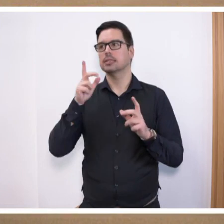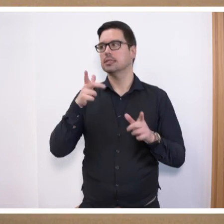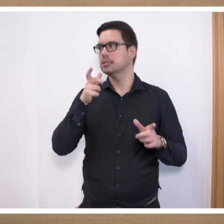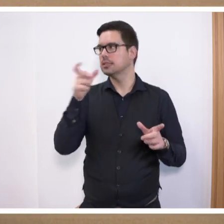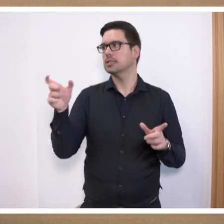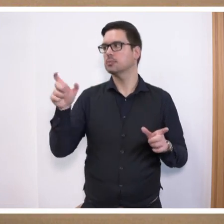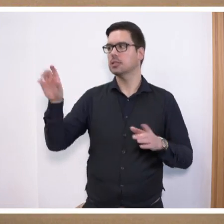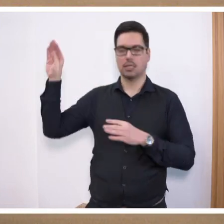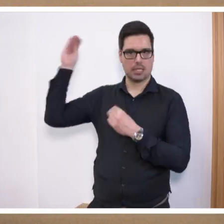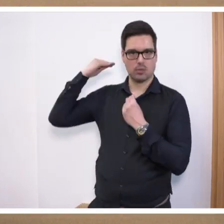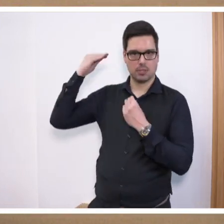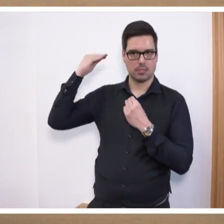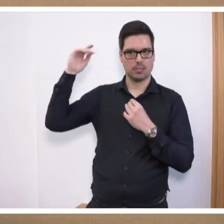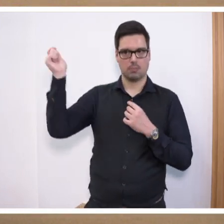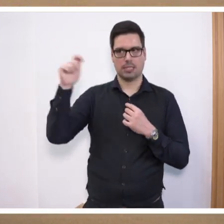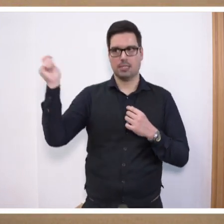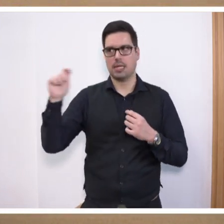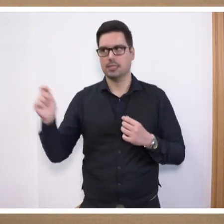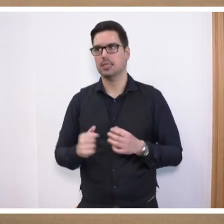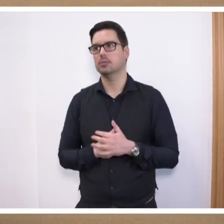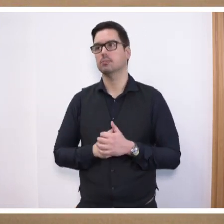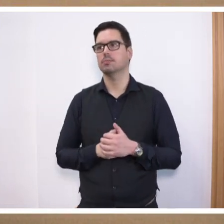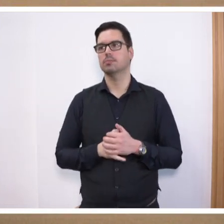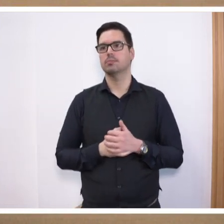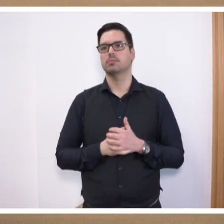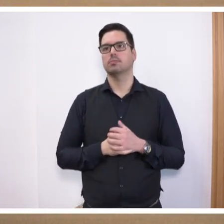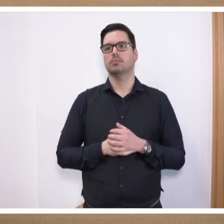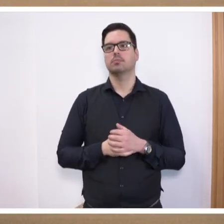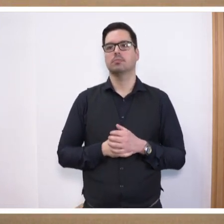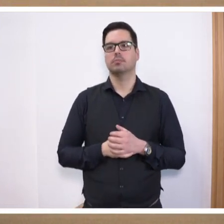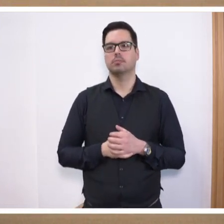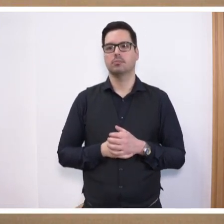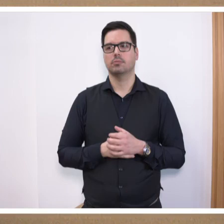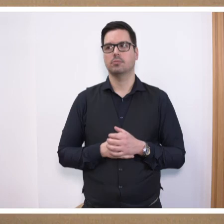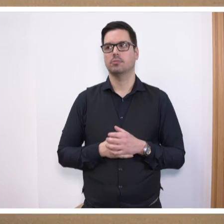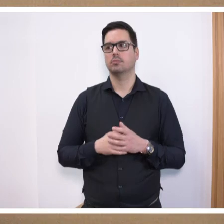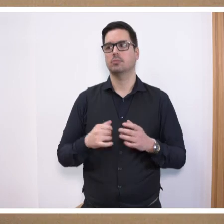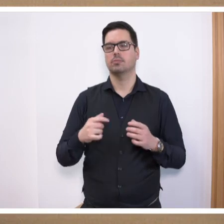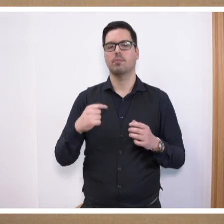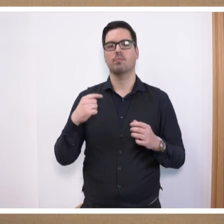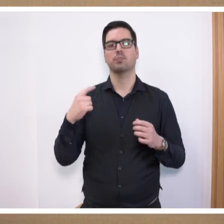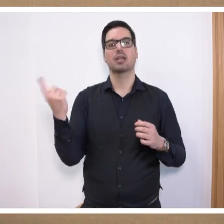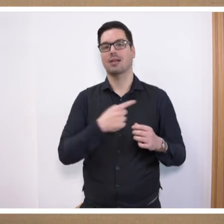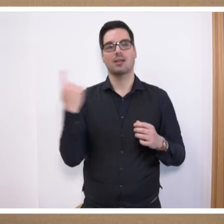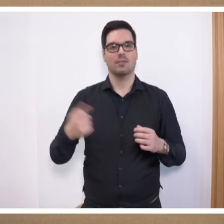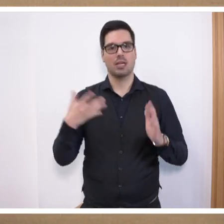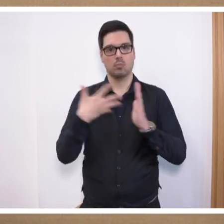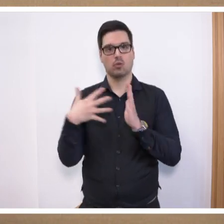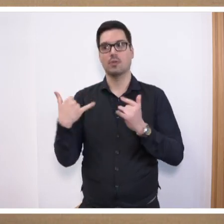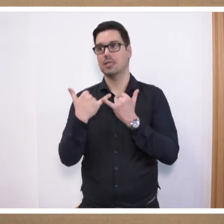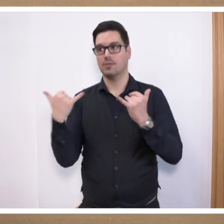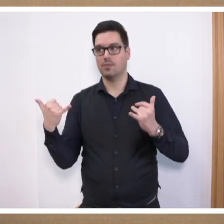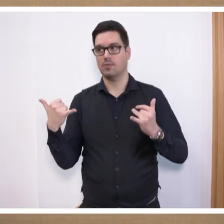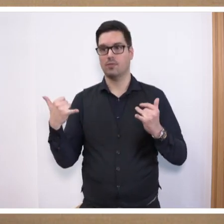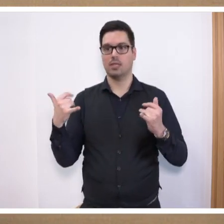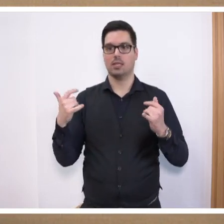Erlaubnis der Präsidentin, beziehungsweise kamen natürlich anknüpfen noch weitere Sätze. Wir prüfen, wie der Schulunterricht attraktiver